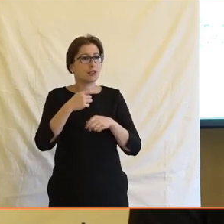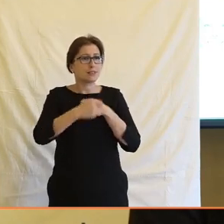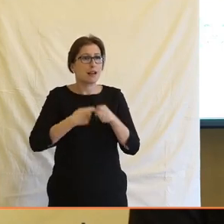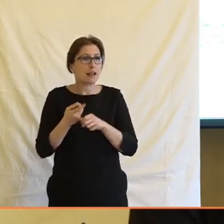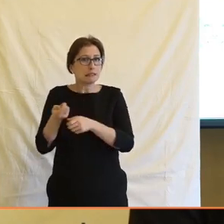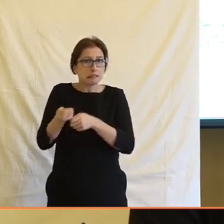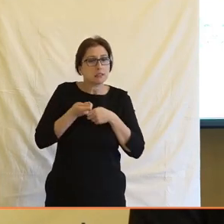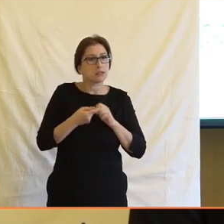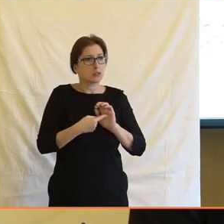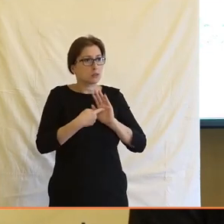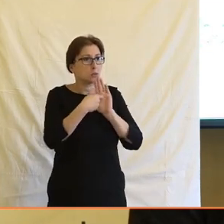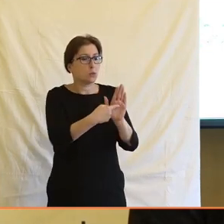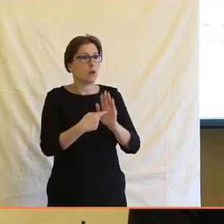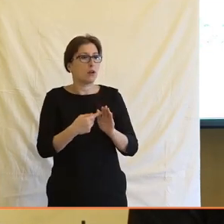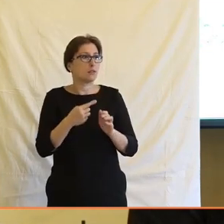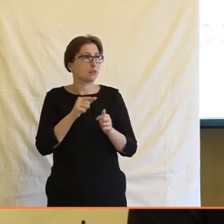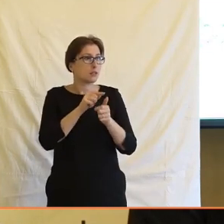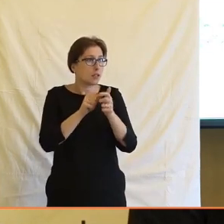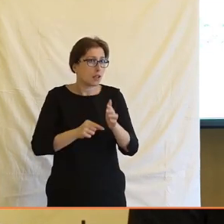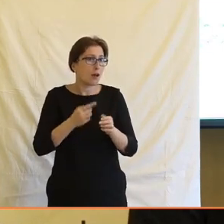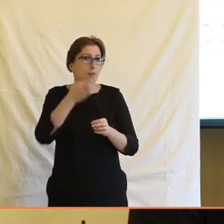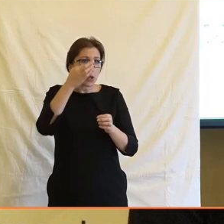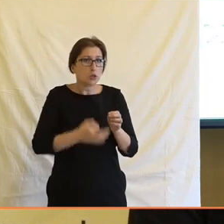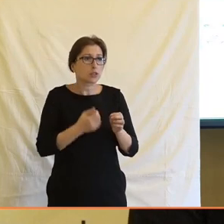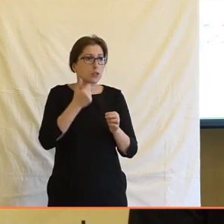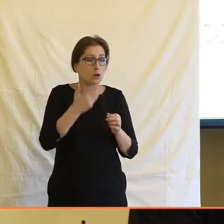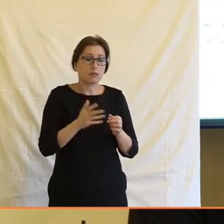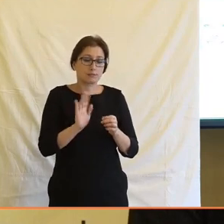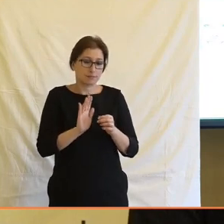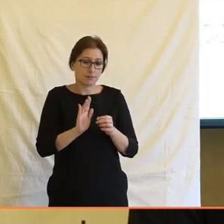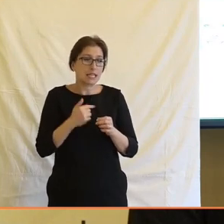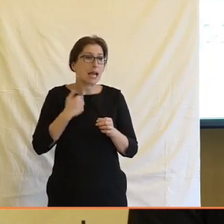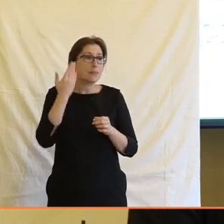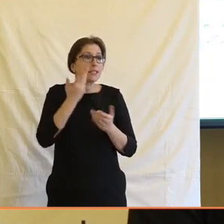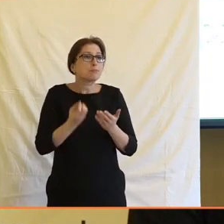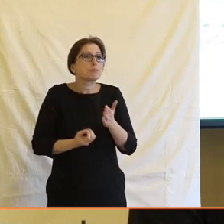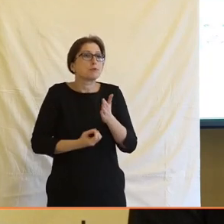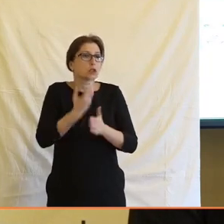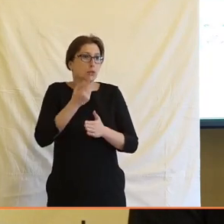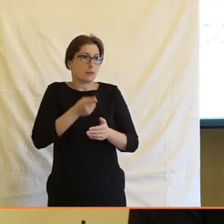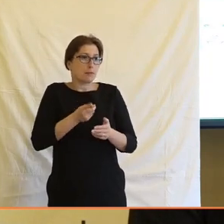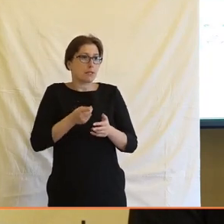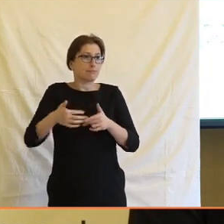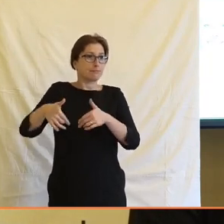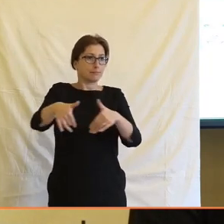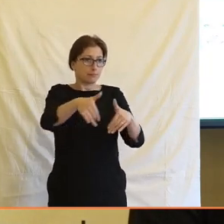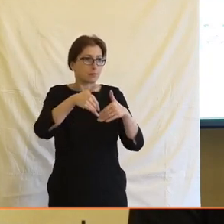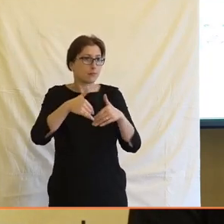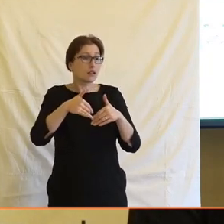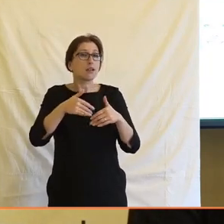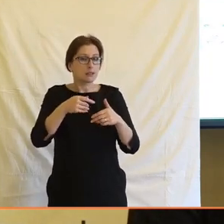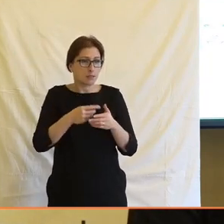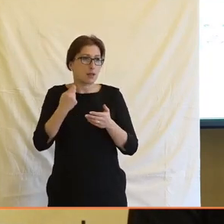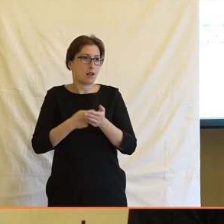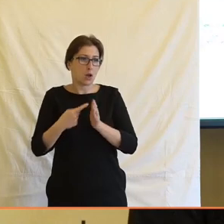tam všude dostávané a procento takových a procento takových. Ne, já myslím, že ta přirozenost, s jakou s tím budeme zacházet a ten